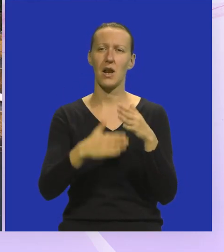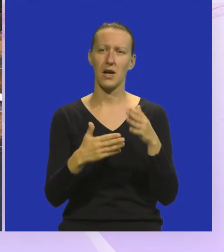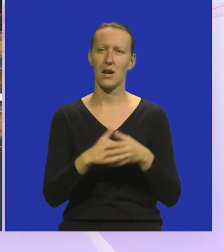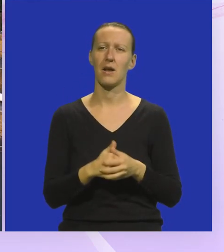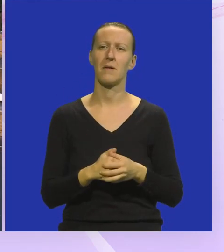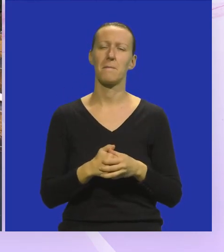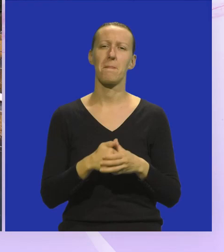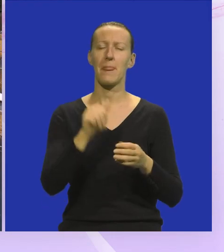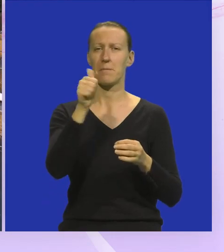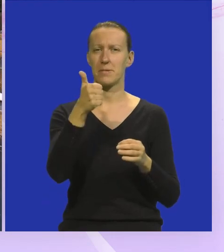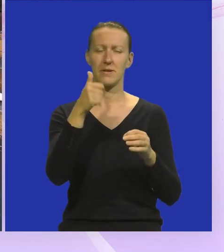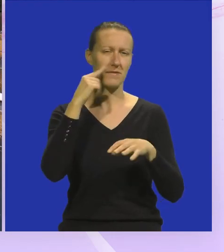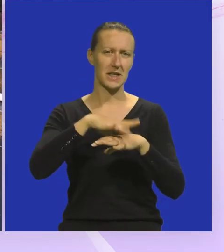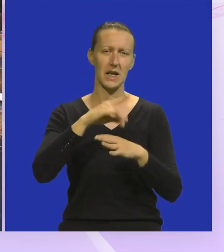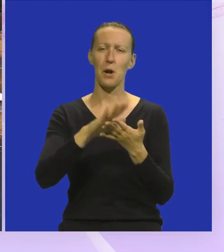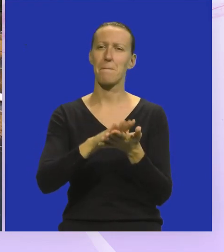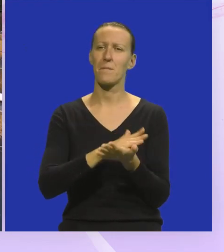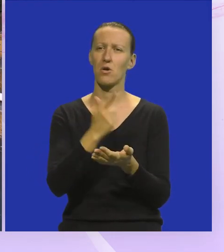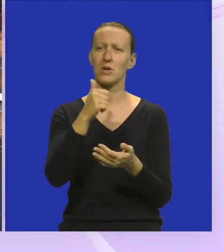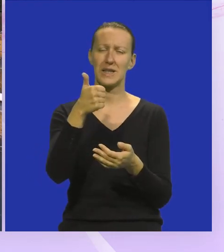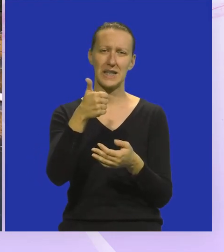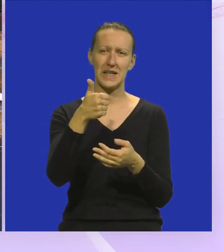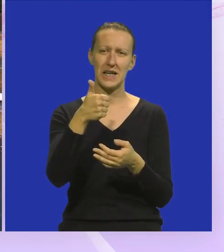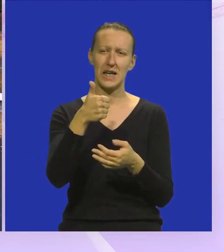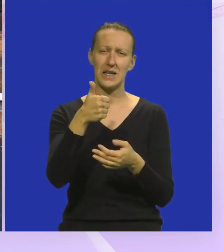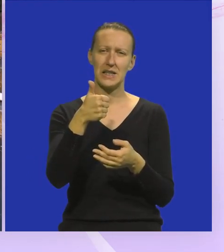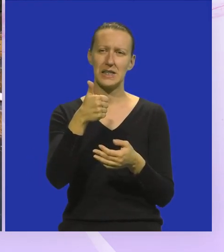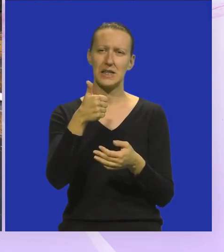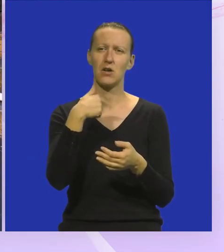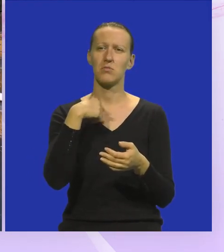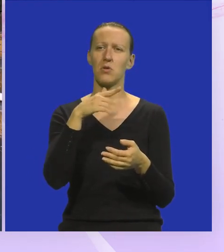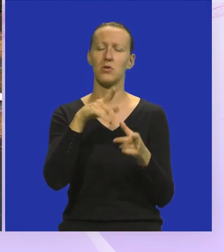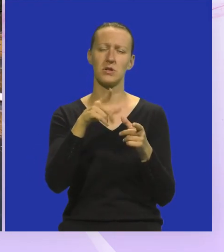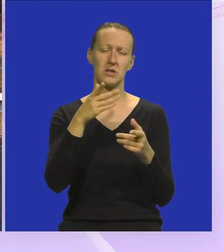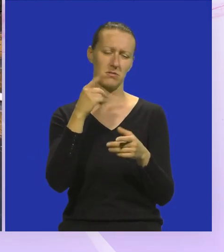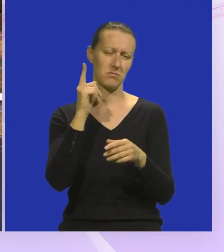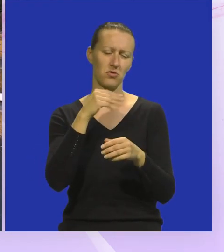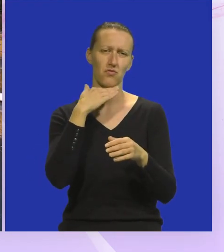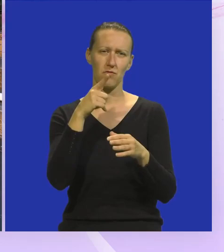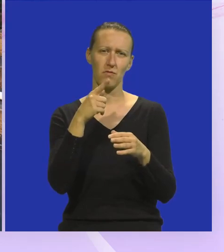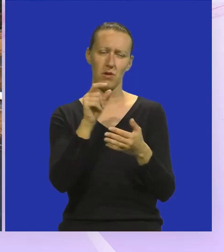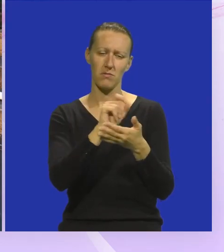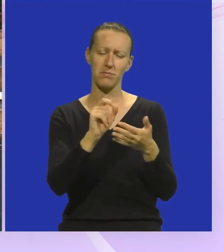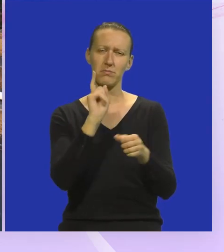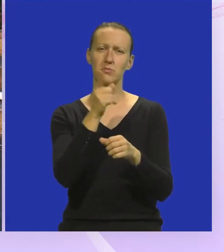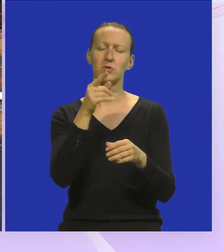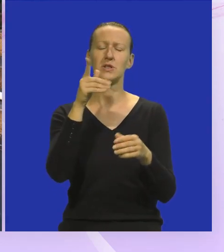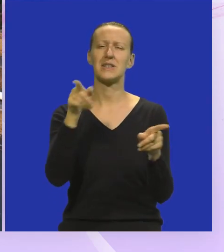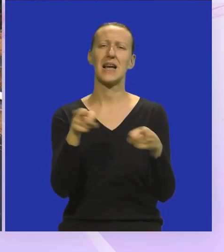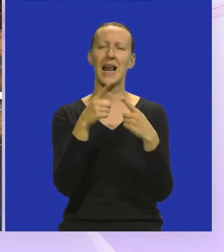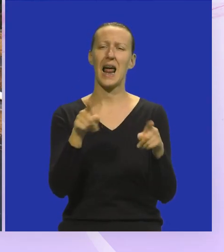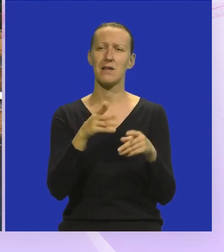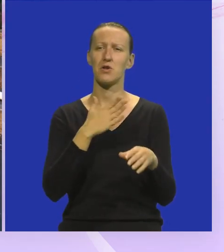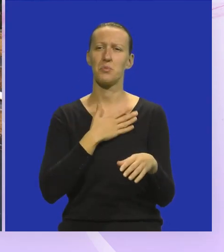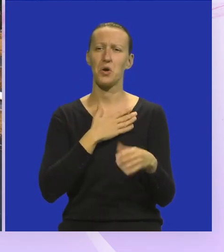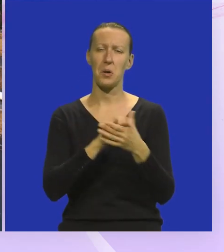proizvaza Da, dakle prva ideja je zapravo nastala od jednog zadatka koju smo imali za sad glazbene kulture Znači